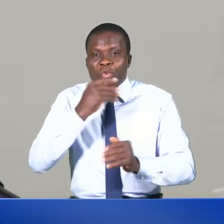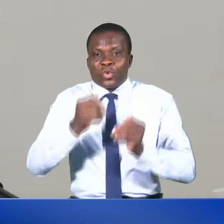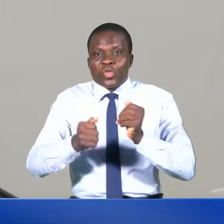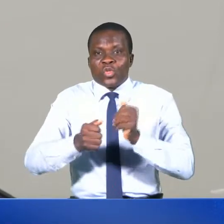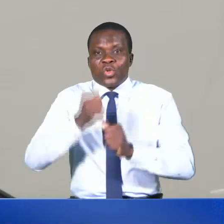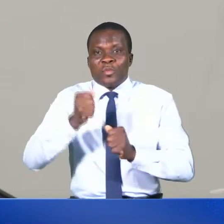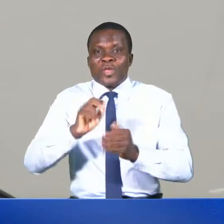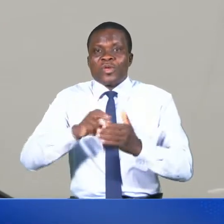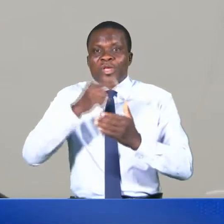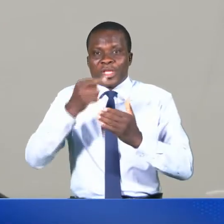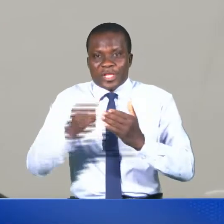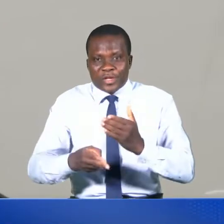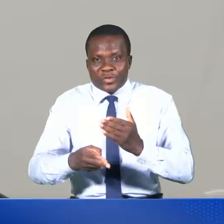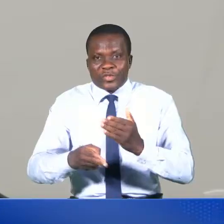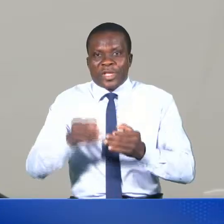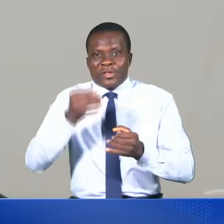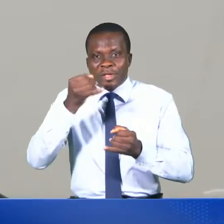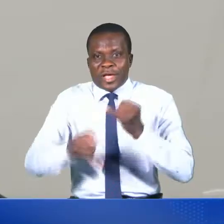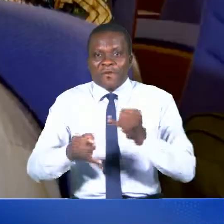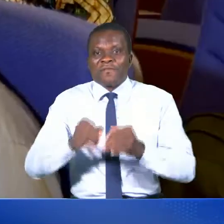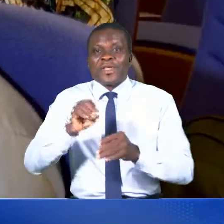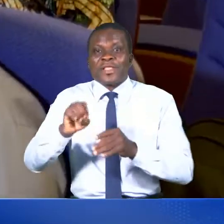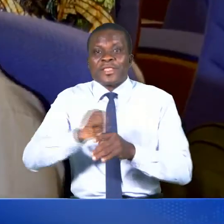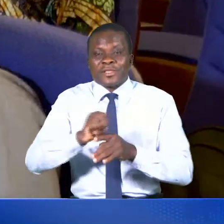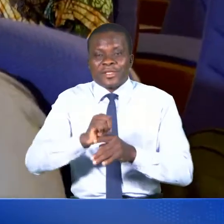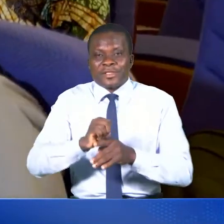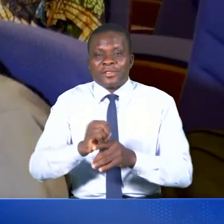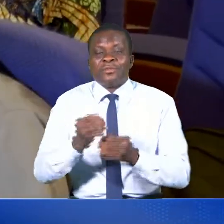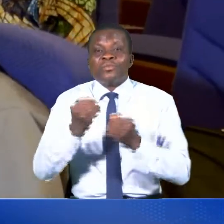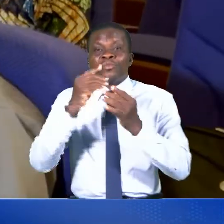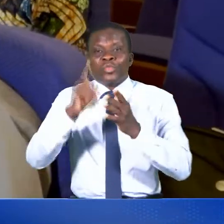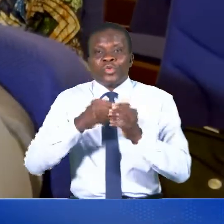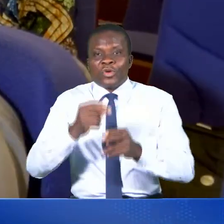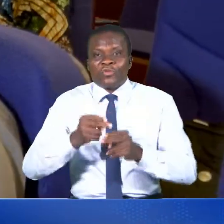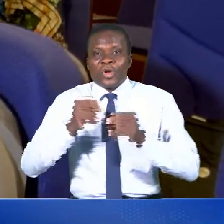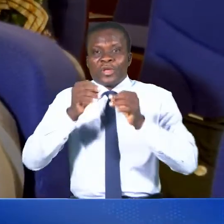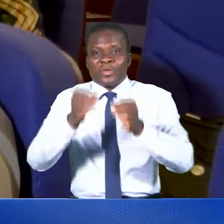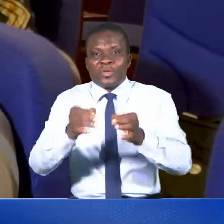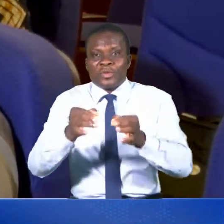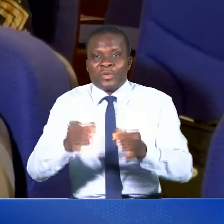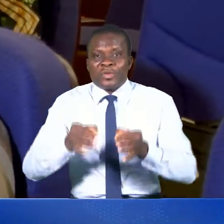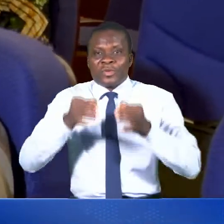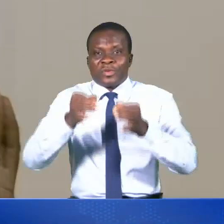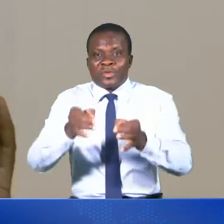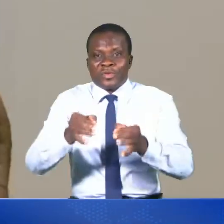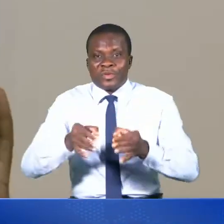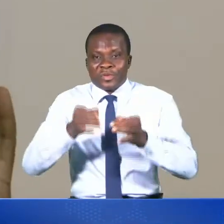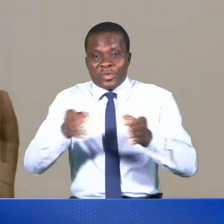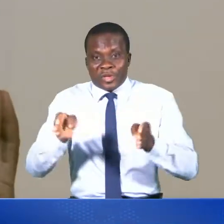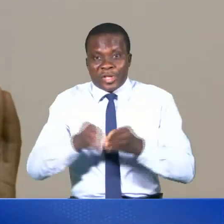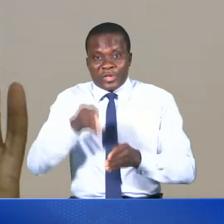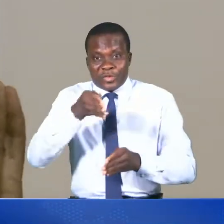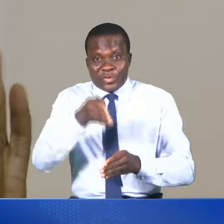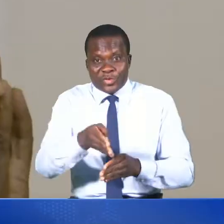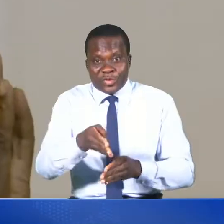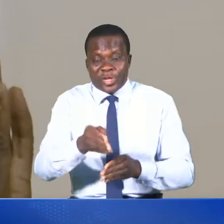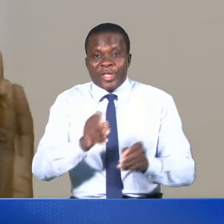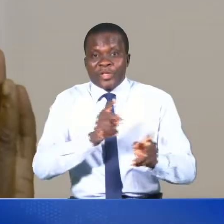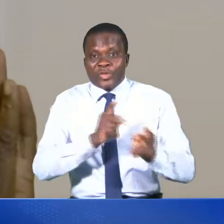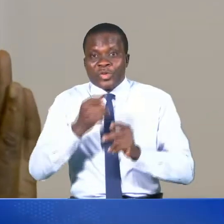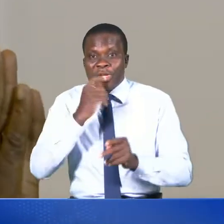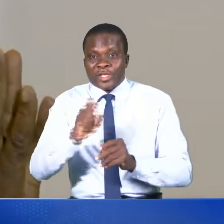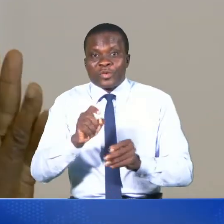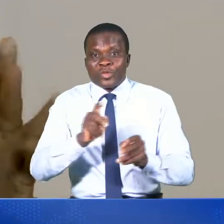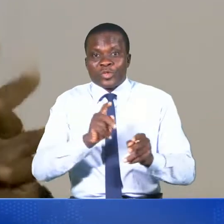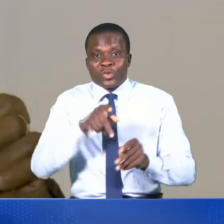résultats en fin d'exercice. Plusieurs fois reportée, la revue à mi-parcours de l'exécution du plan de travail